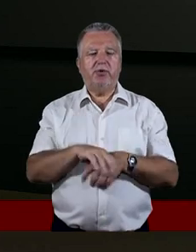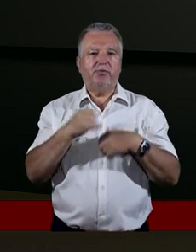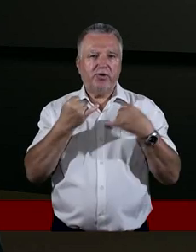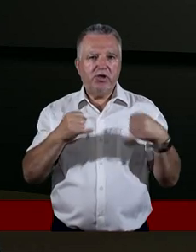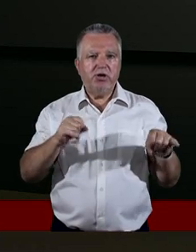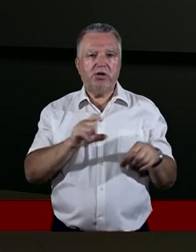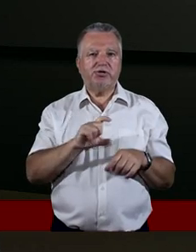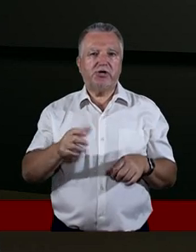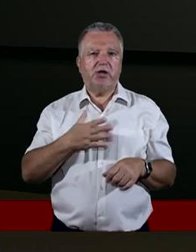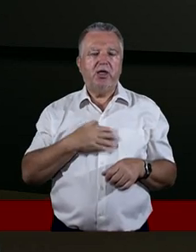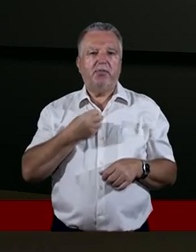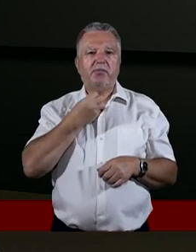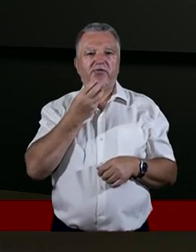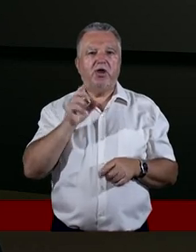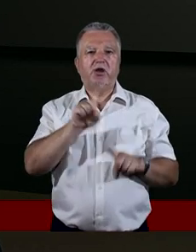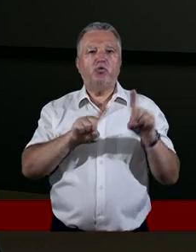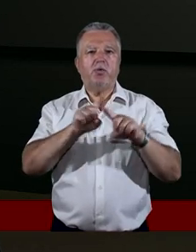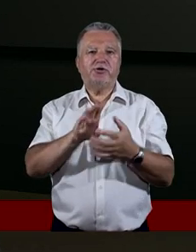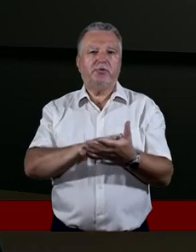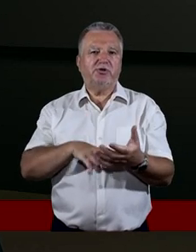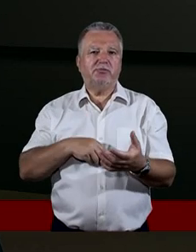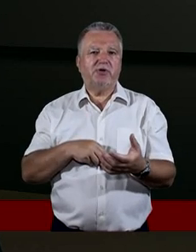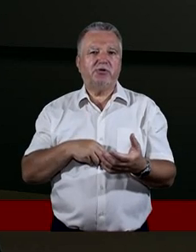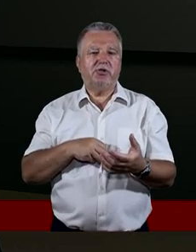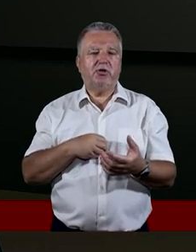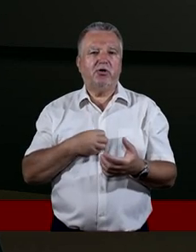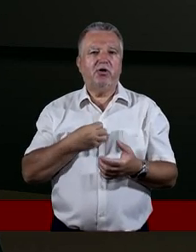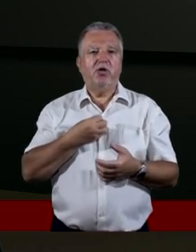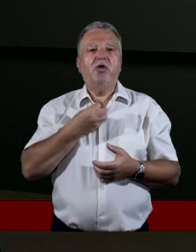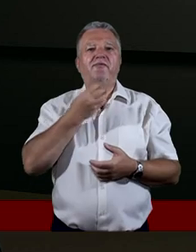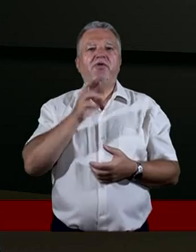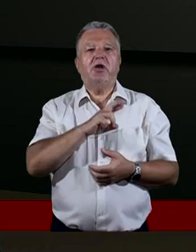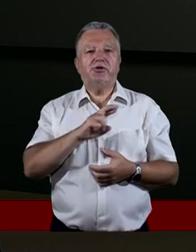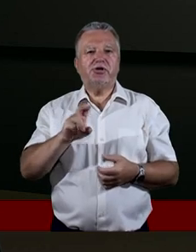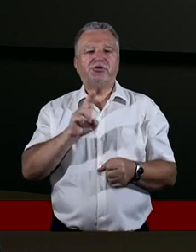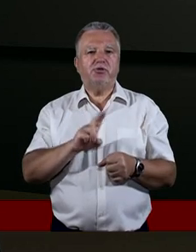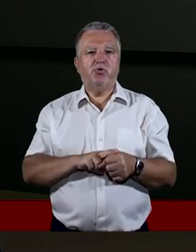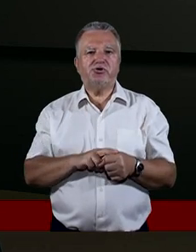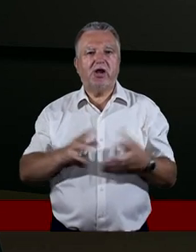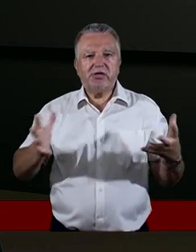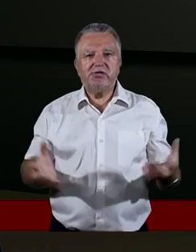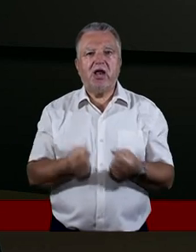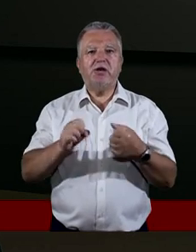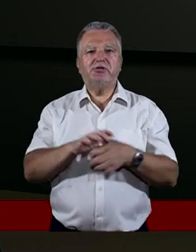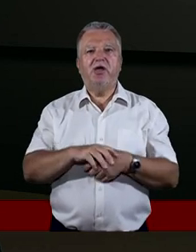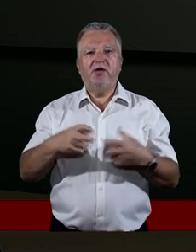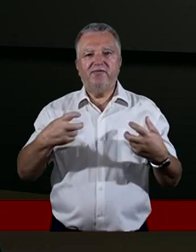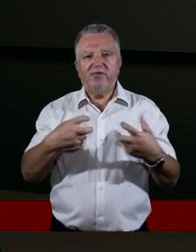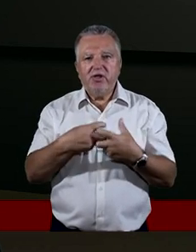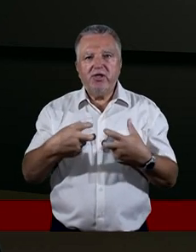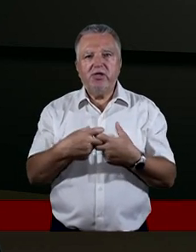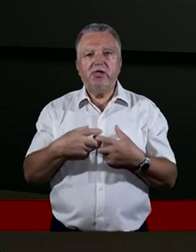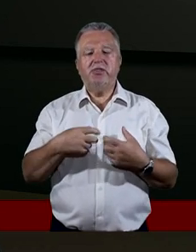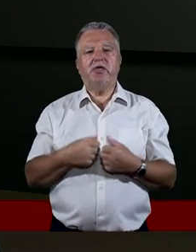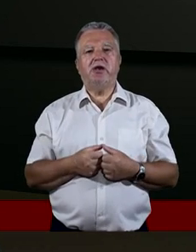Mamy wiele przykładów Pisma Świętego. Wiele rzeczy można wygooglować, jak to się mówi, prawda? Czy zapytać